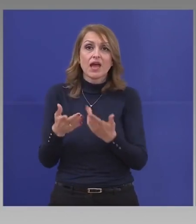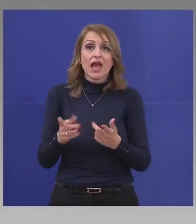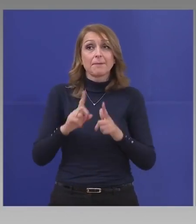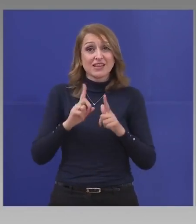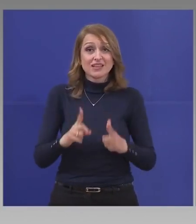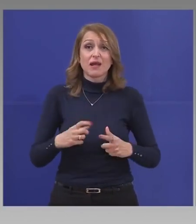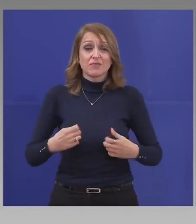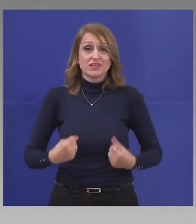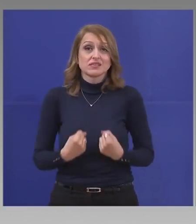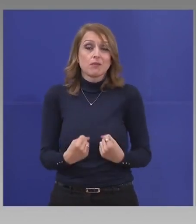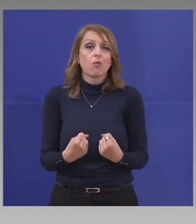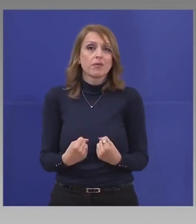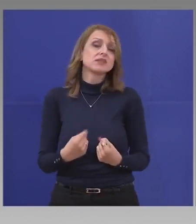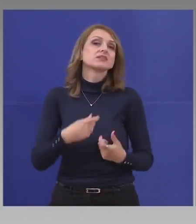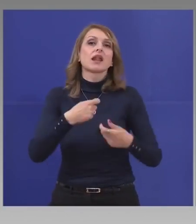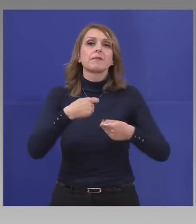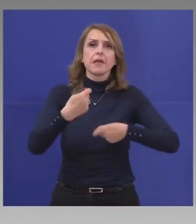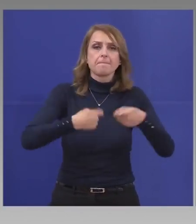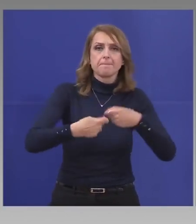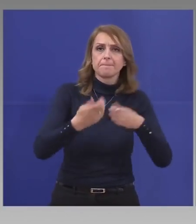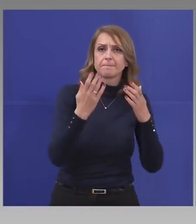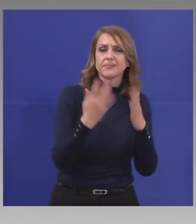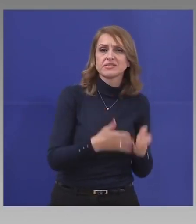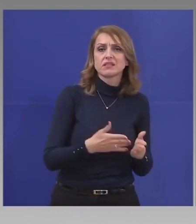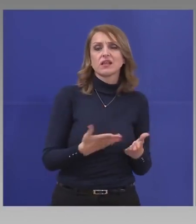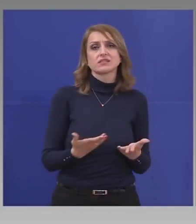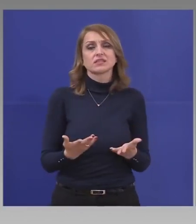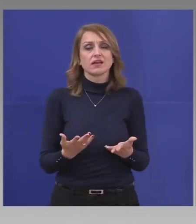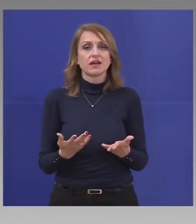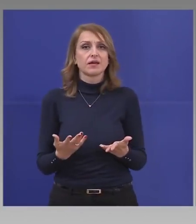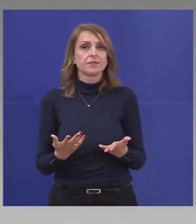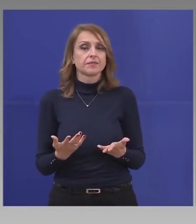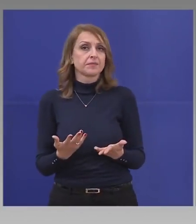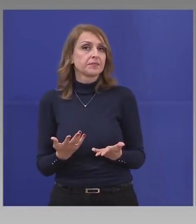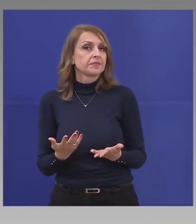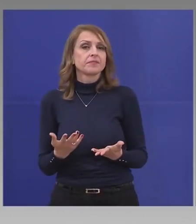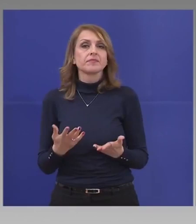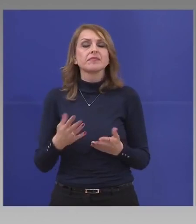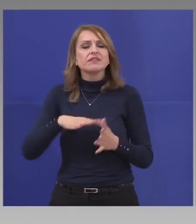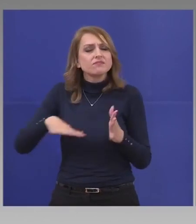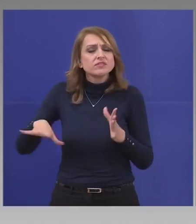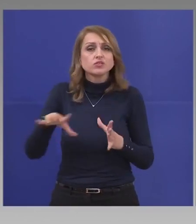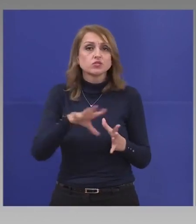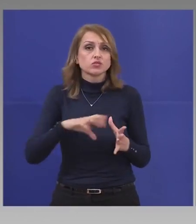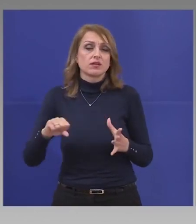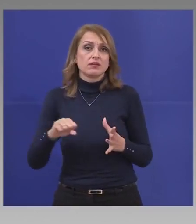се мобилизираме. и бизнеса, и работ... Всички.